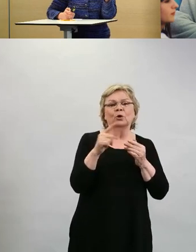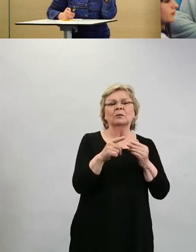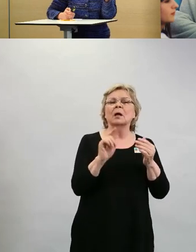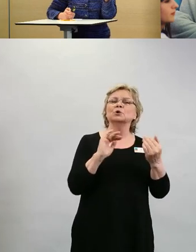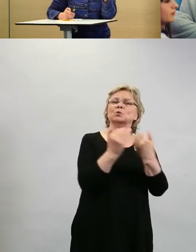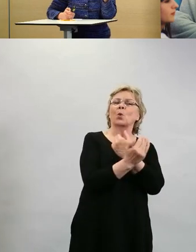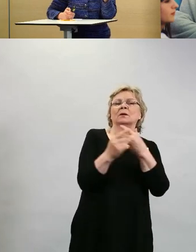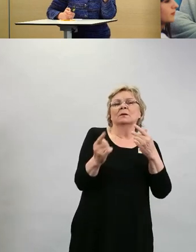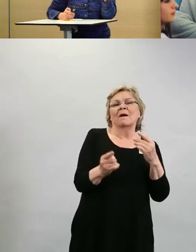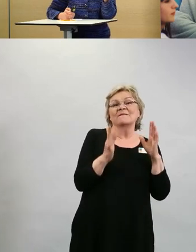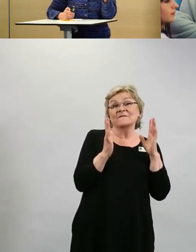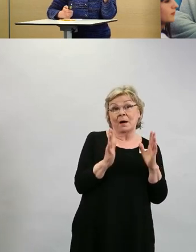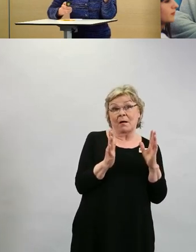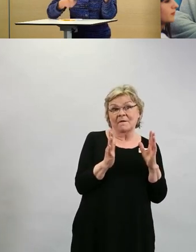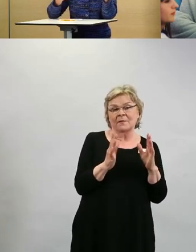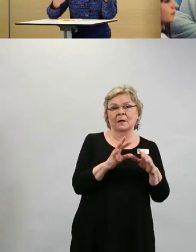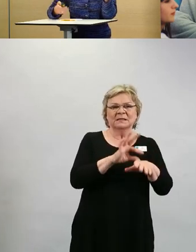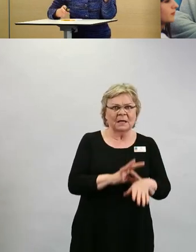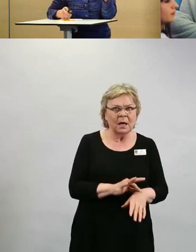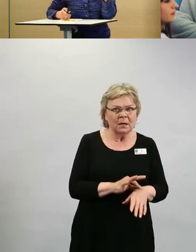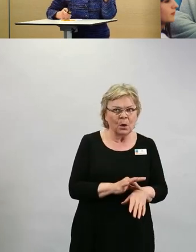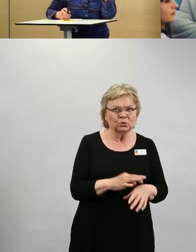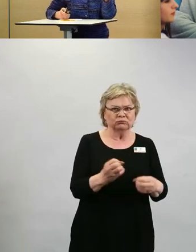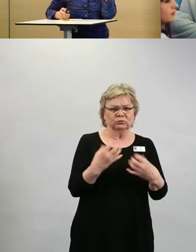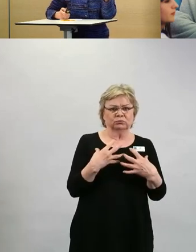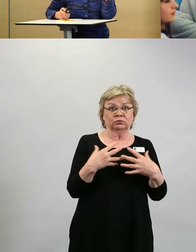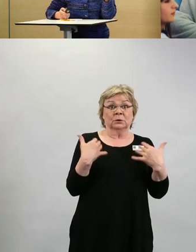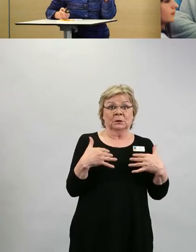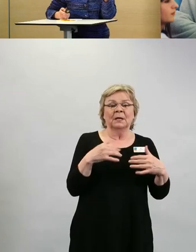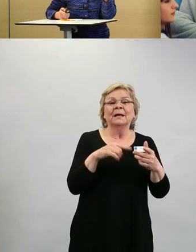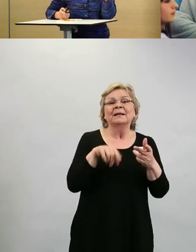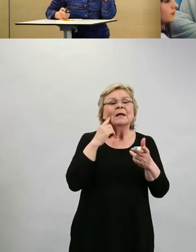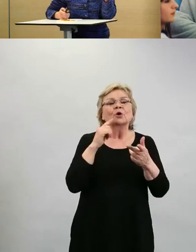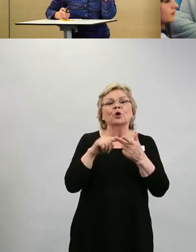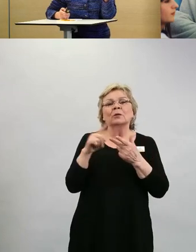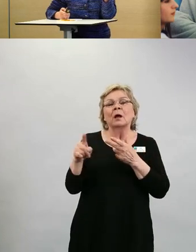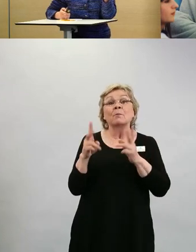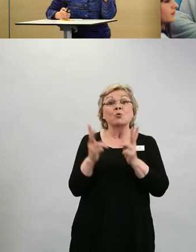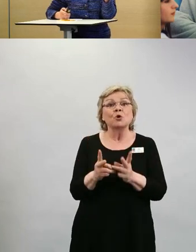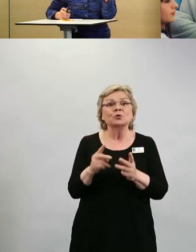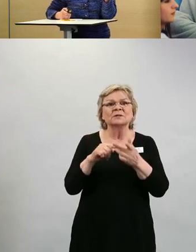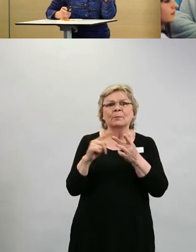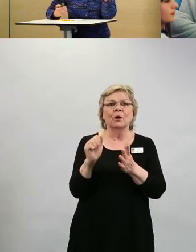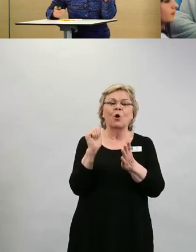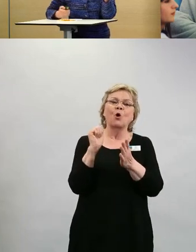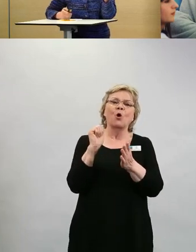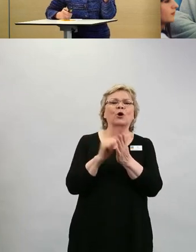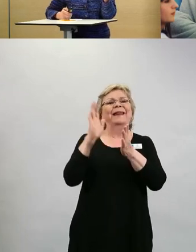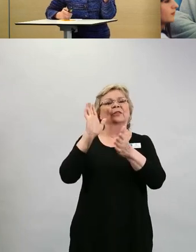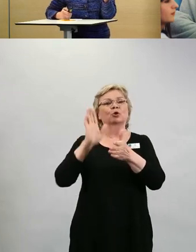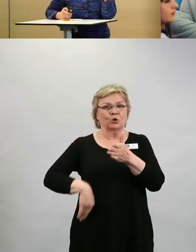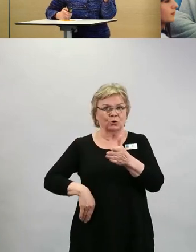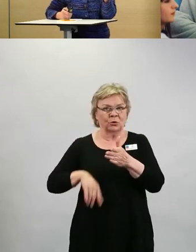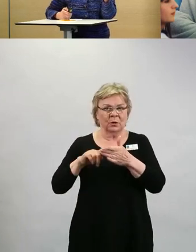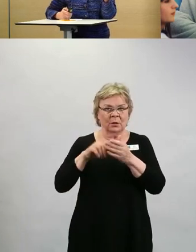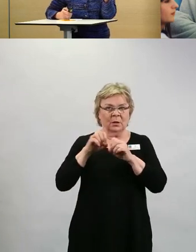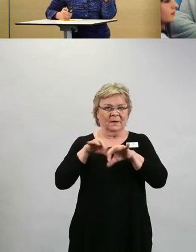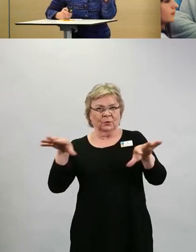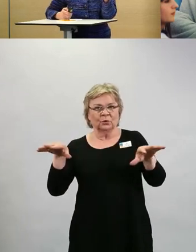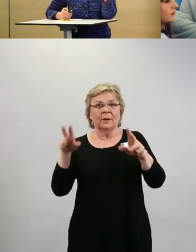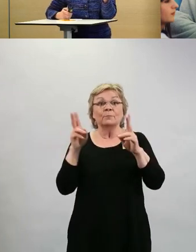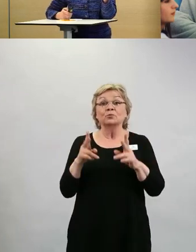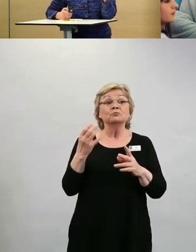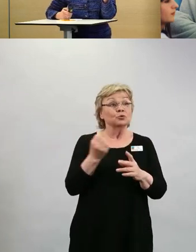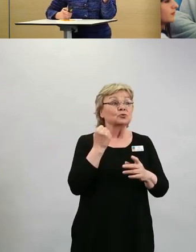taudimuodoilta erityisesti. Oireettomat infektiot ovat vielä mahdollisia ja silloin pystyy tosiaankin sitä infektiota